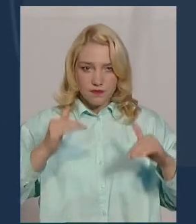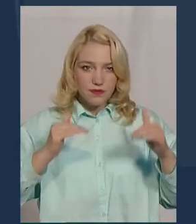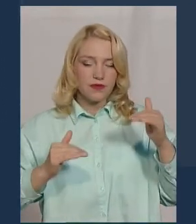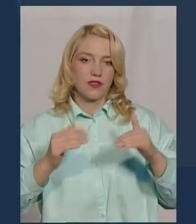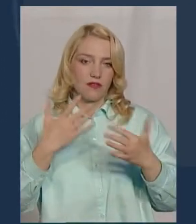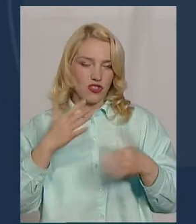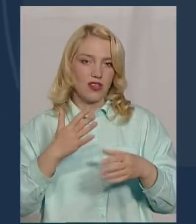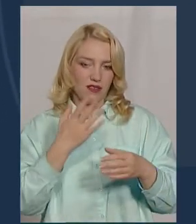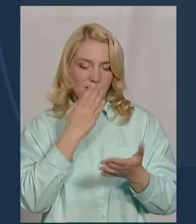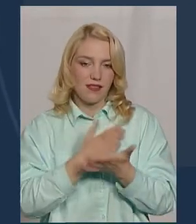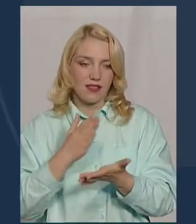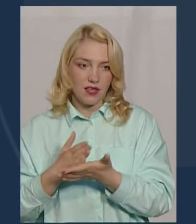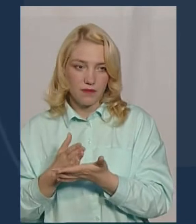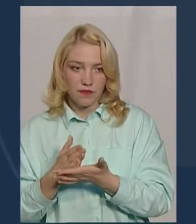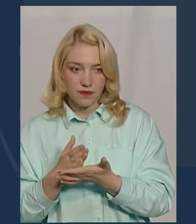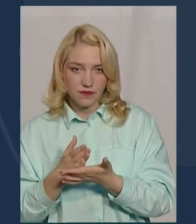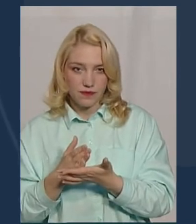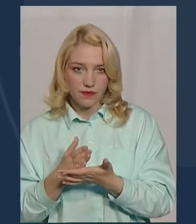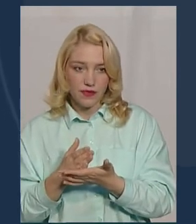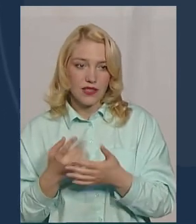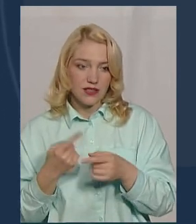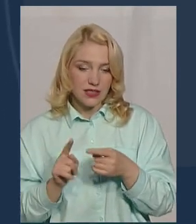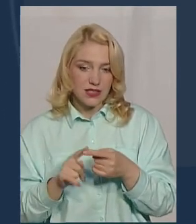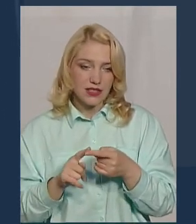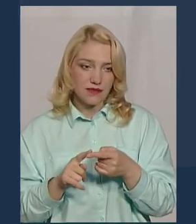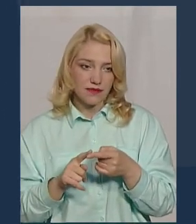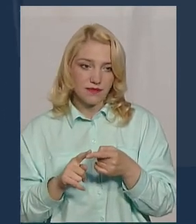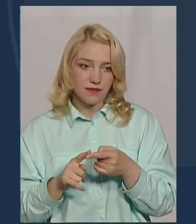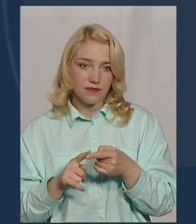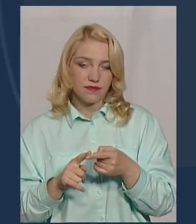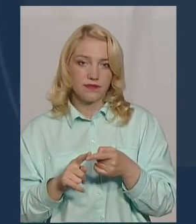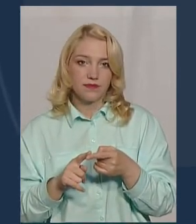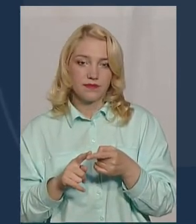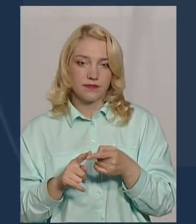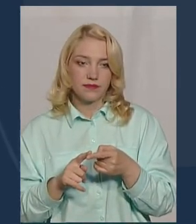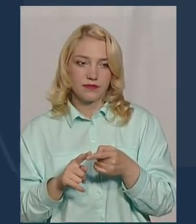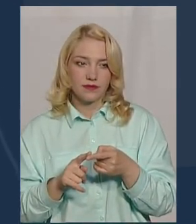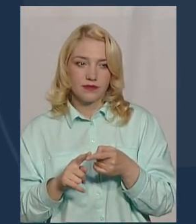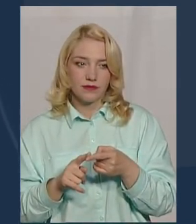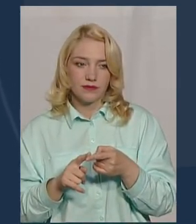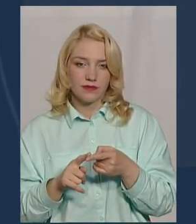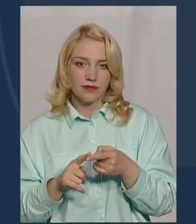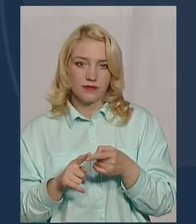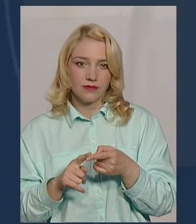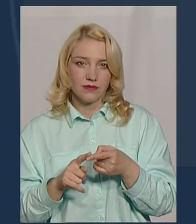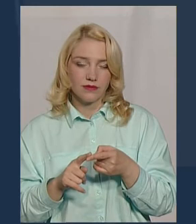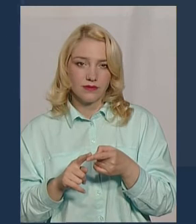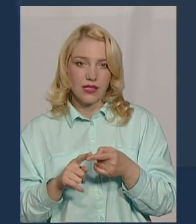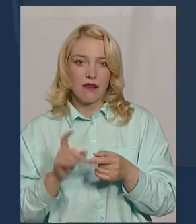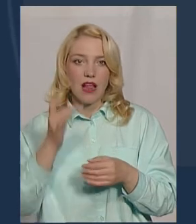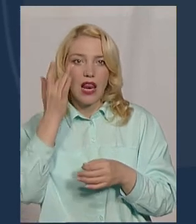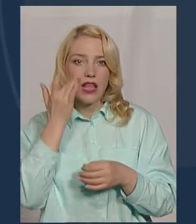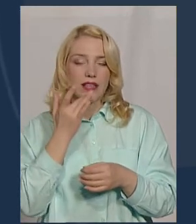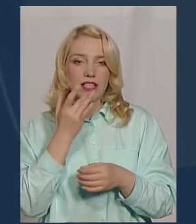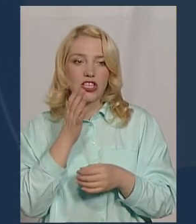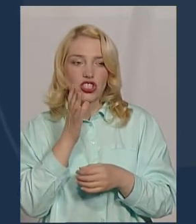є. По прогнозу, яке ми даємо на ці 5 днів. І зними, звичайно, в літні